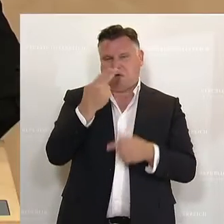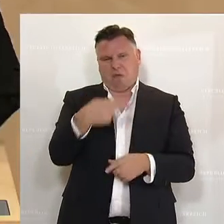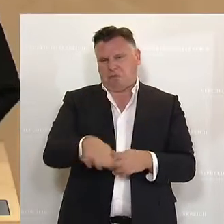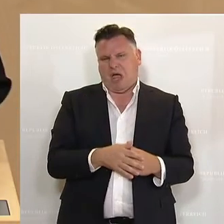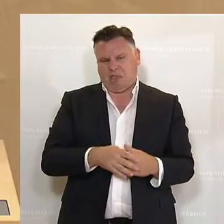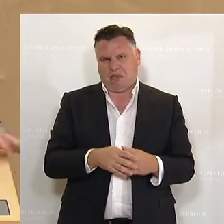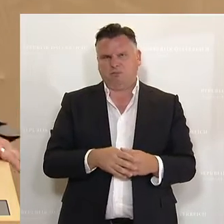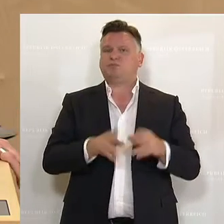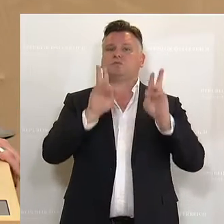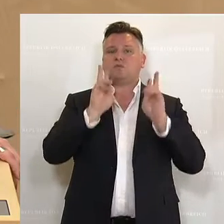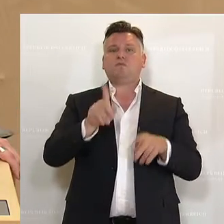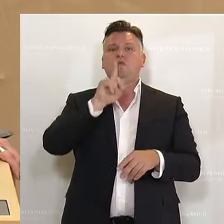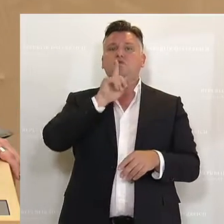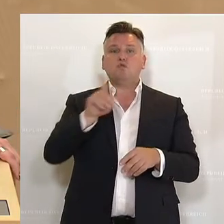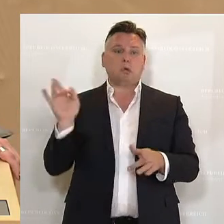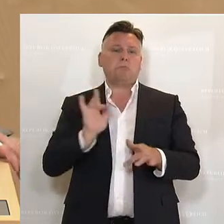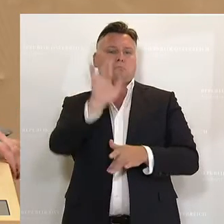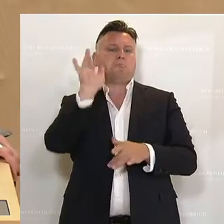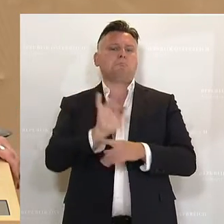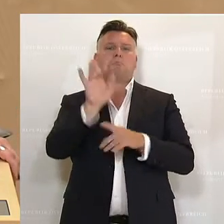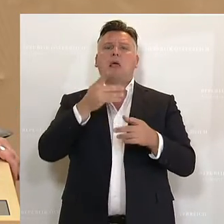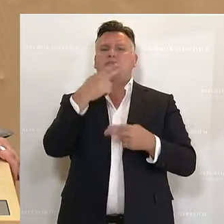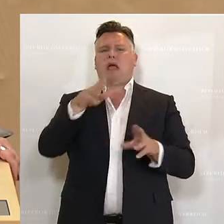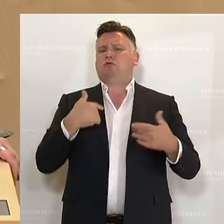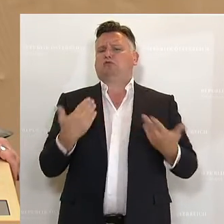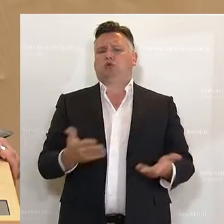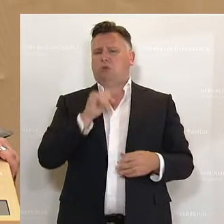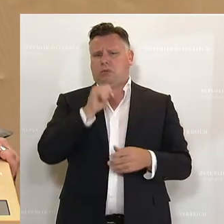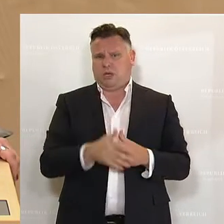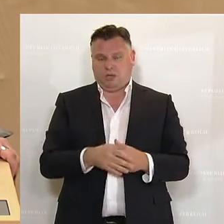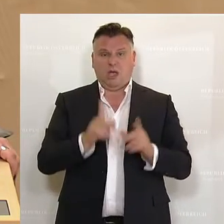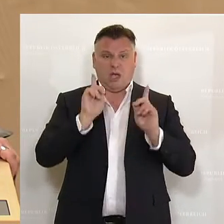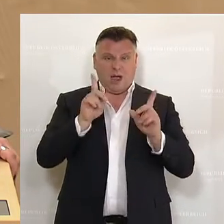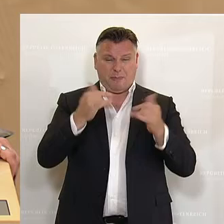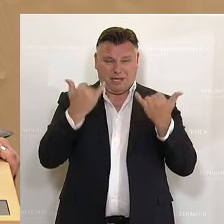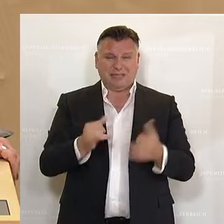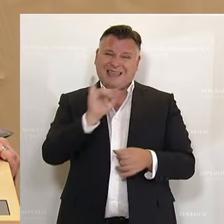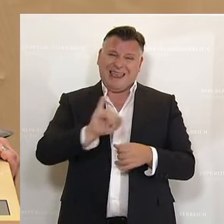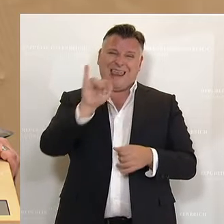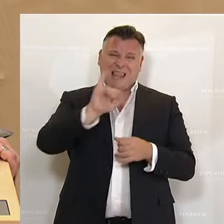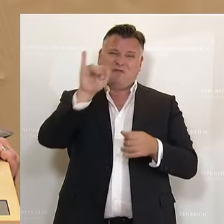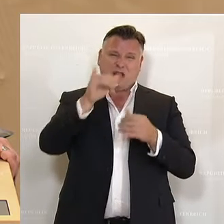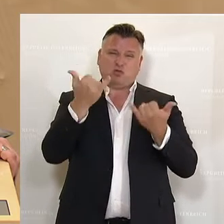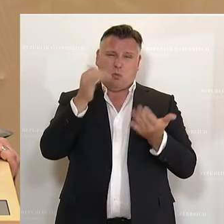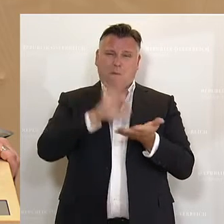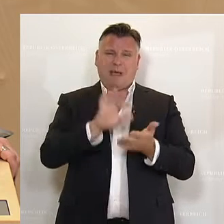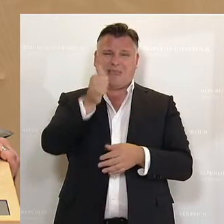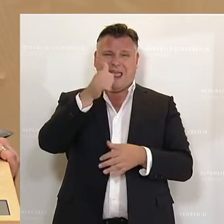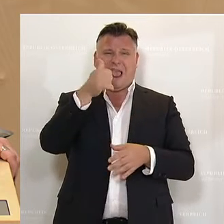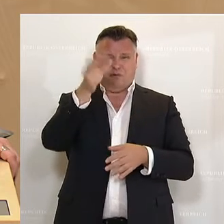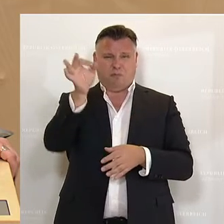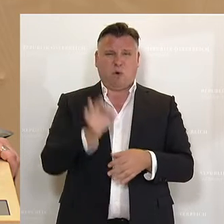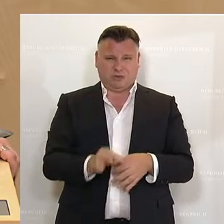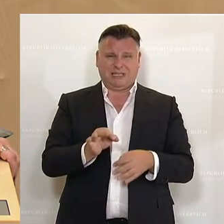nur ziemlich vehemente Dementi. Und all das mitten in einer Inflation von mehr als 11 Prozent, wo Preise